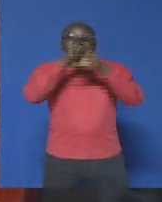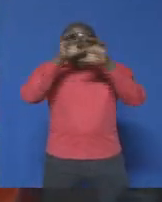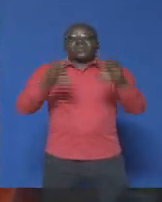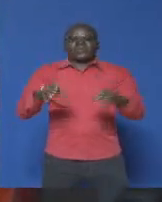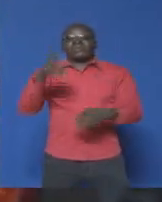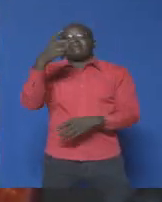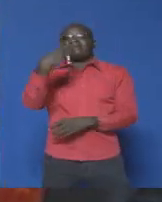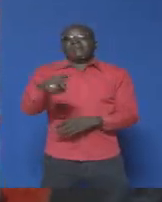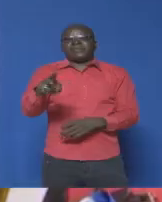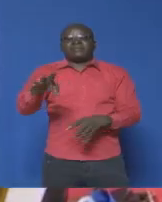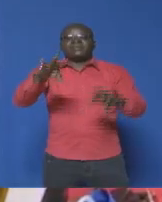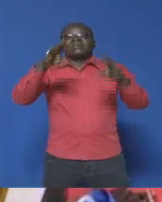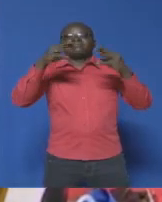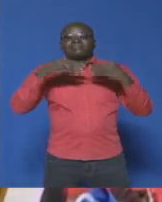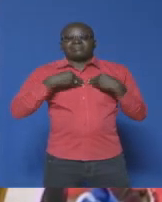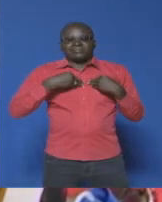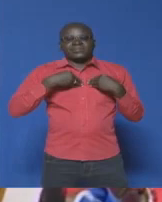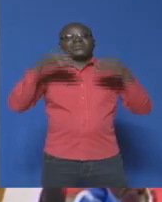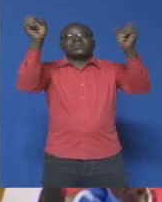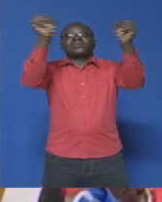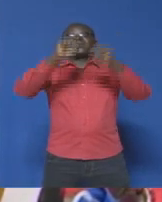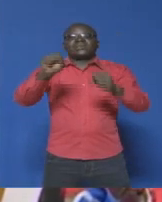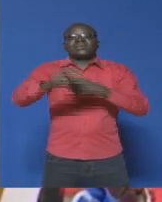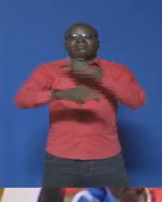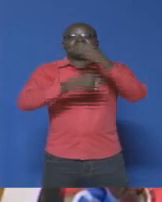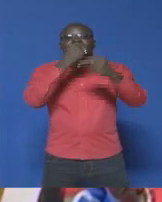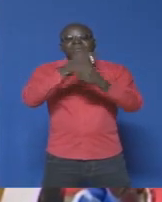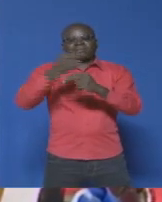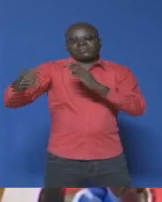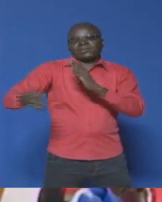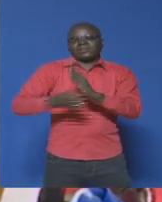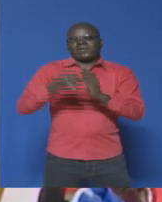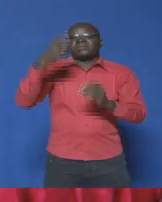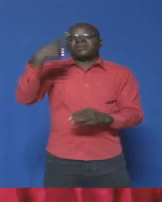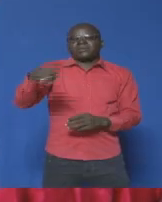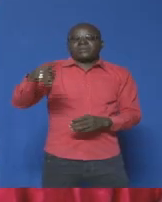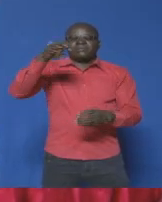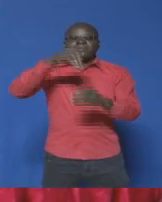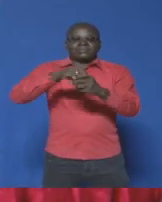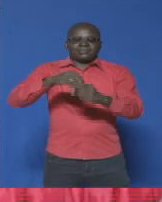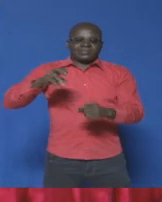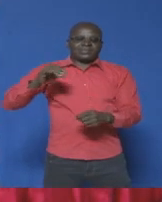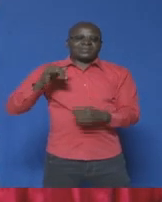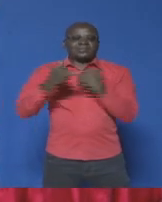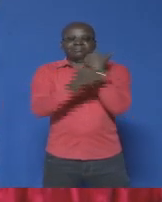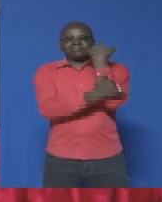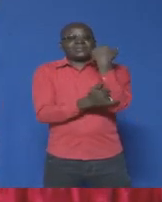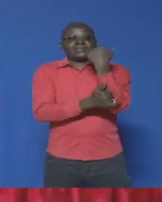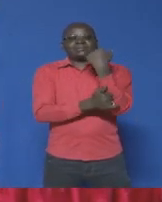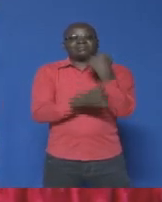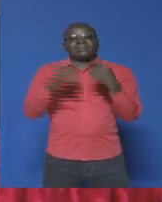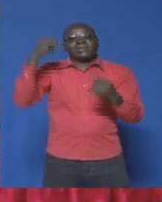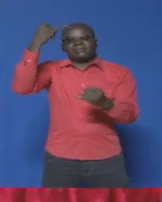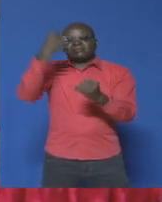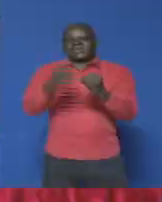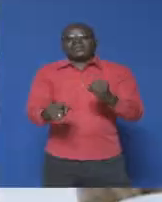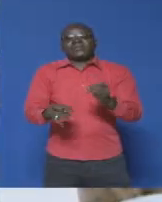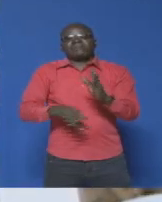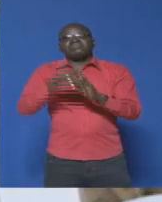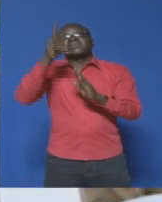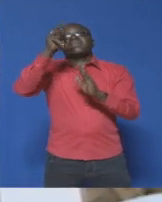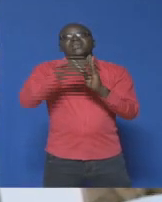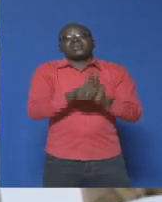l'adoption de la stratégie nationale de l'économie verte dans notre pays, l'ambition à terme, le développement à grande